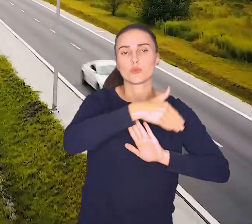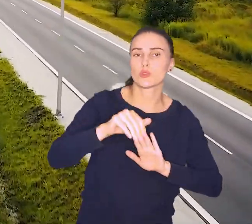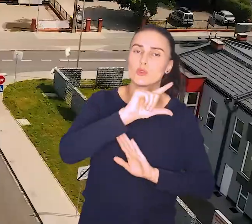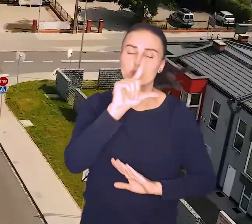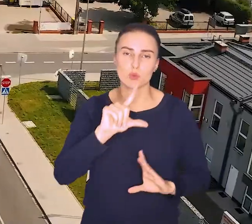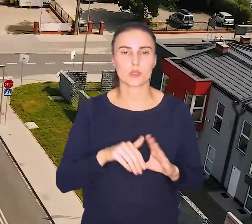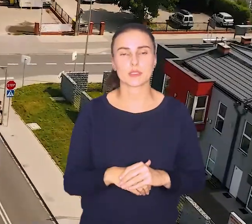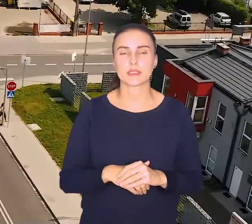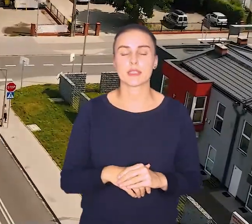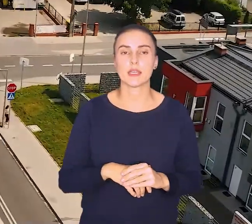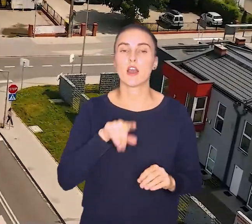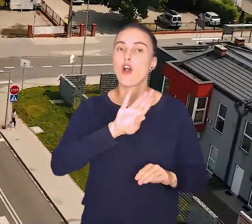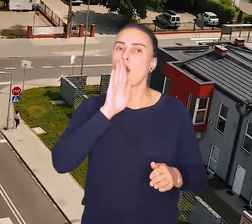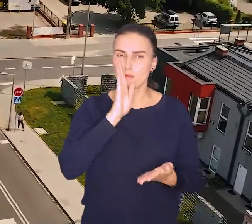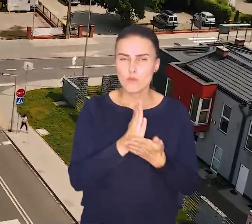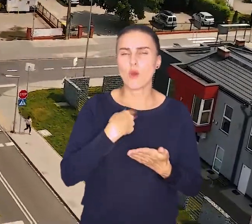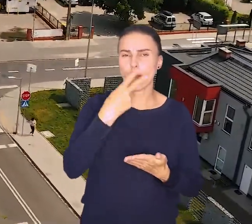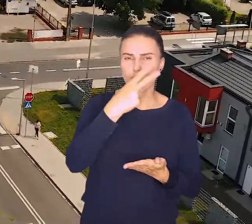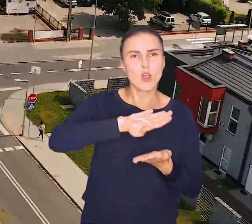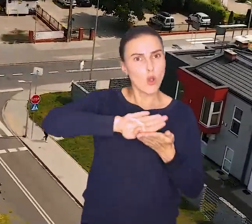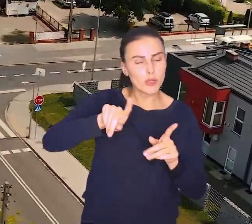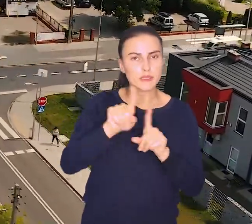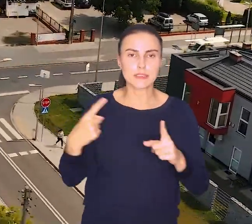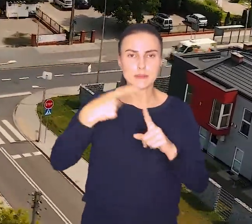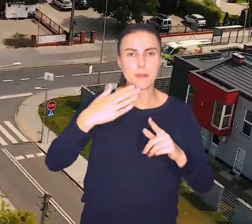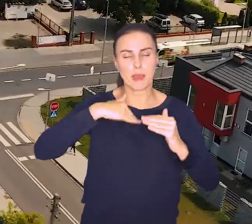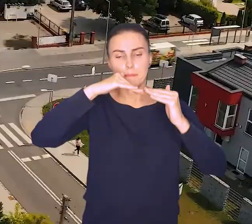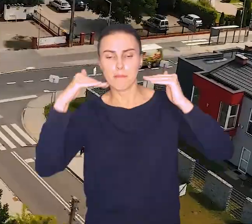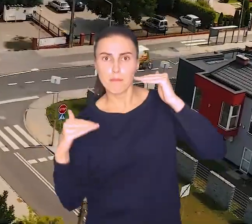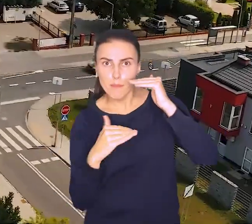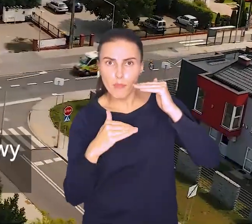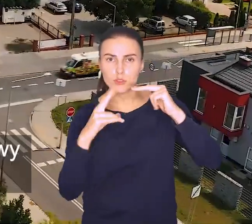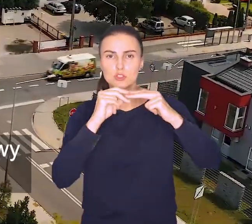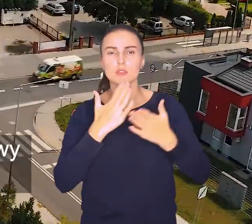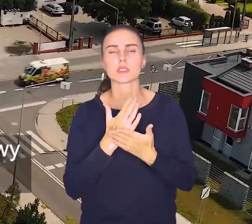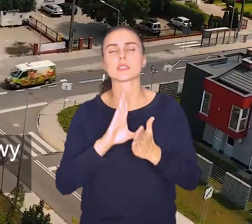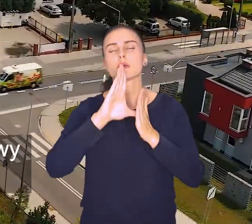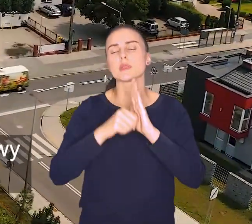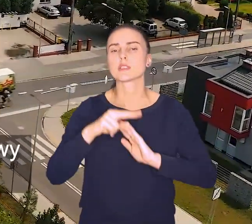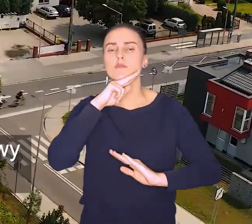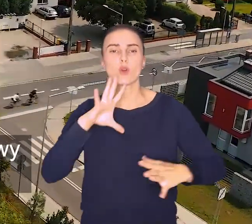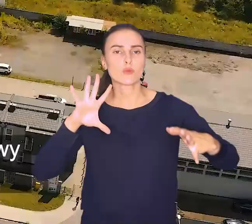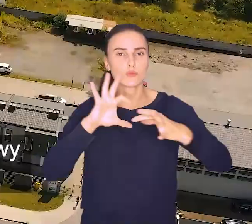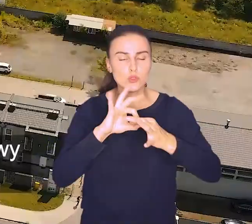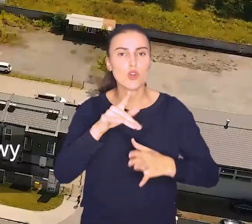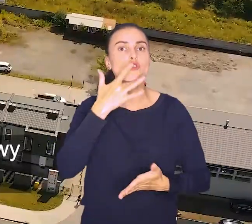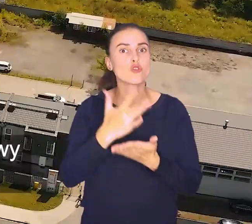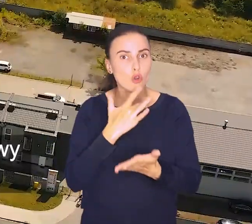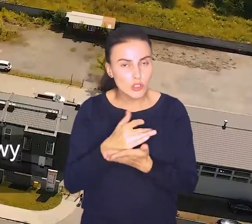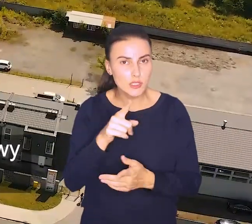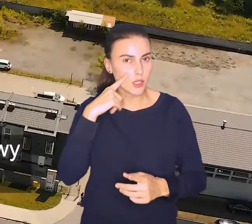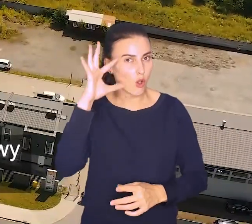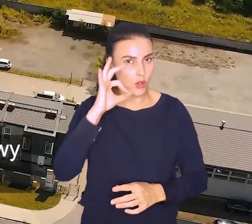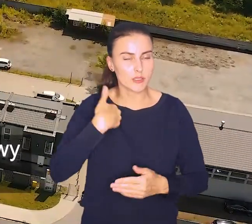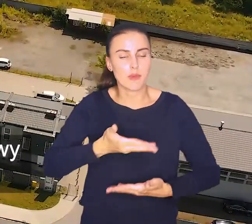milionów złotych. Oprócz tego co widoczne, sporo zmieniło się też pod ziemią. Miejskie wodociągi korzystając z przebudowy